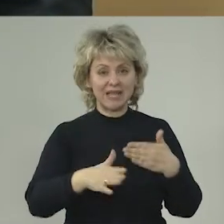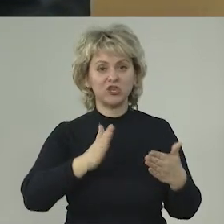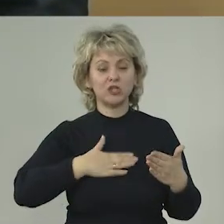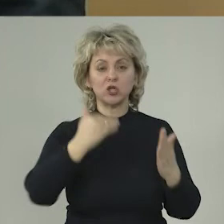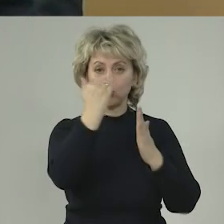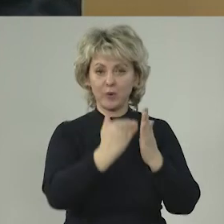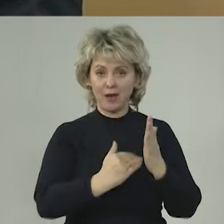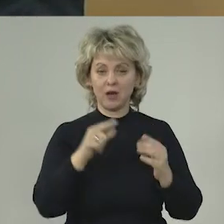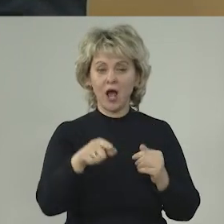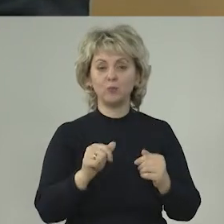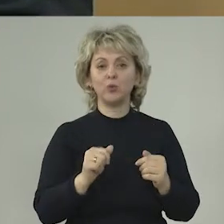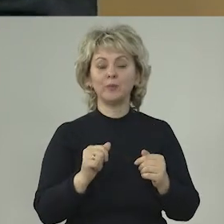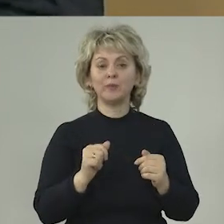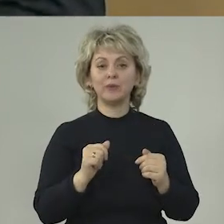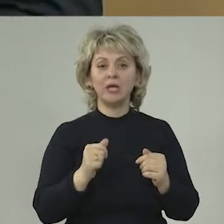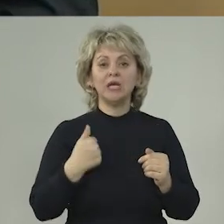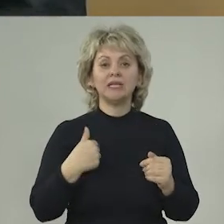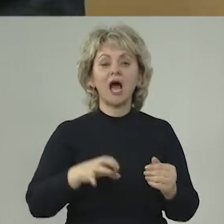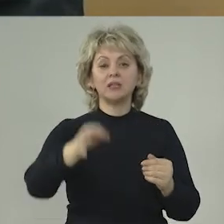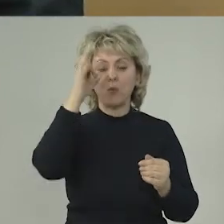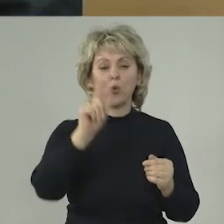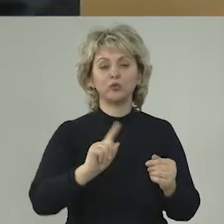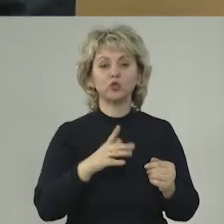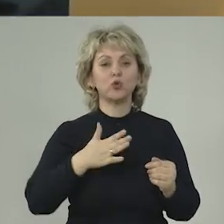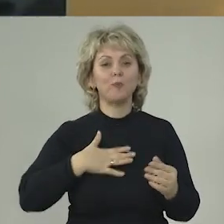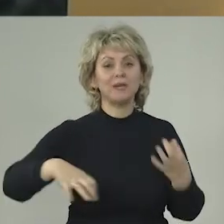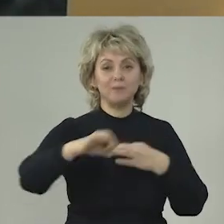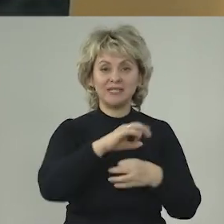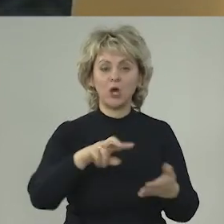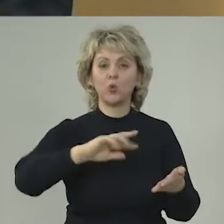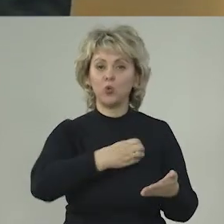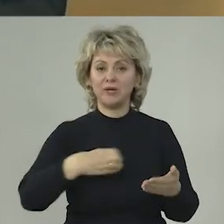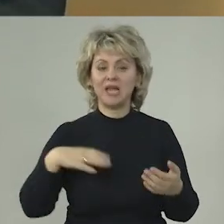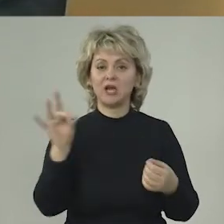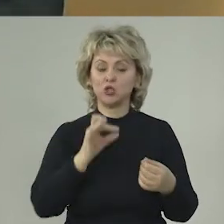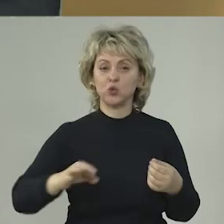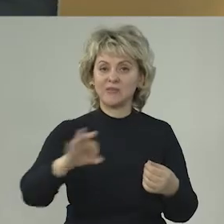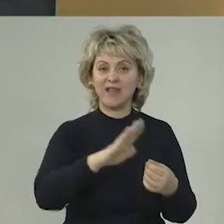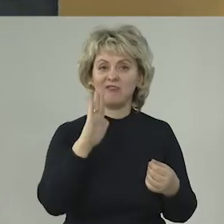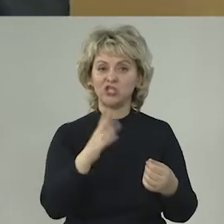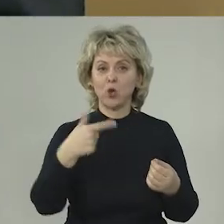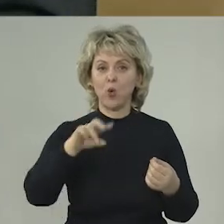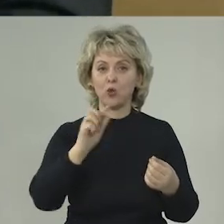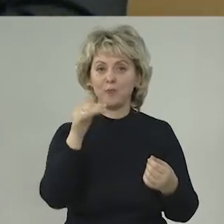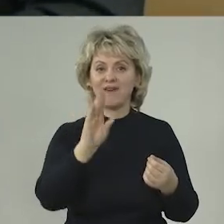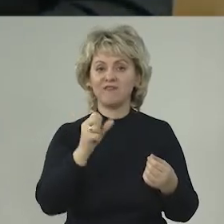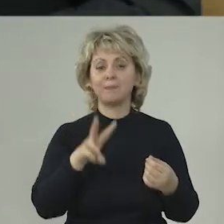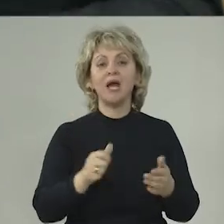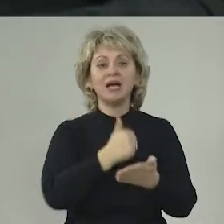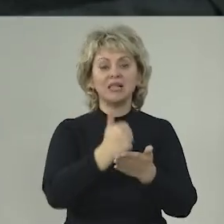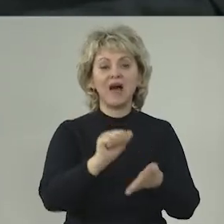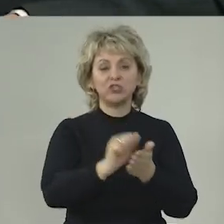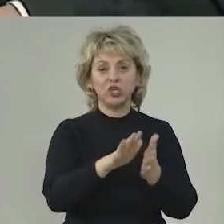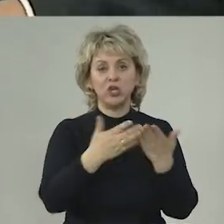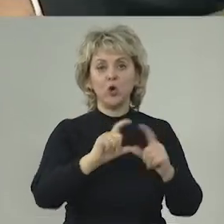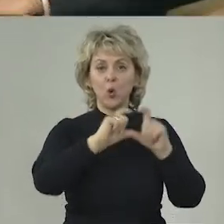завершаем нашу программу. Я напомню, что мы беседовали с губернатором Ростовской области Василием Голубевым. Мы – это